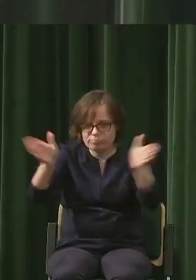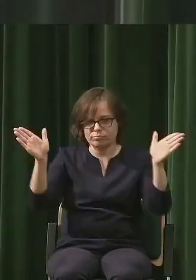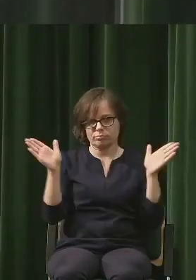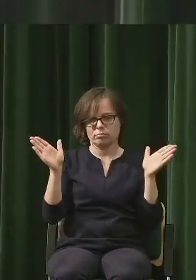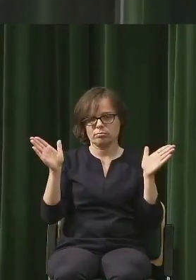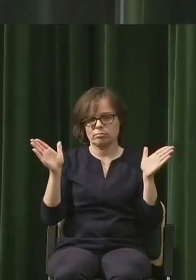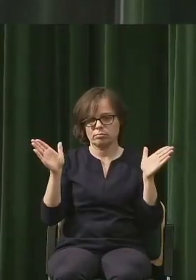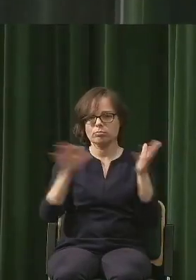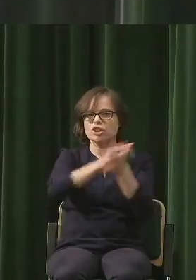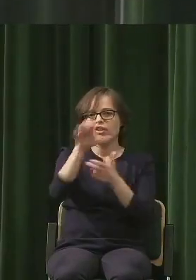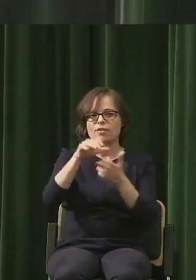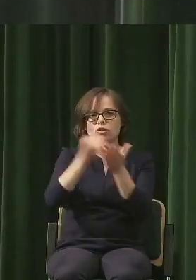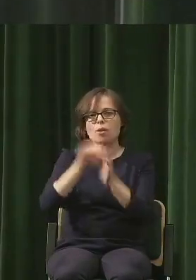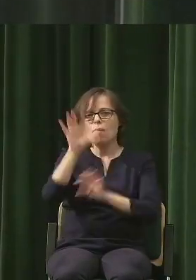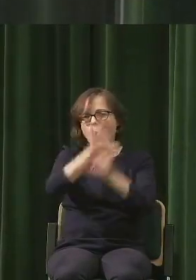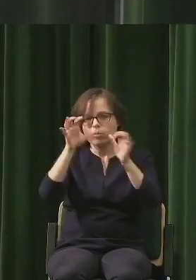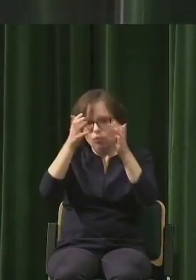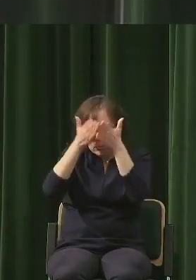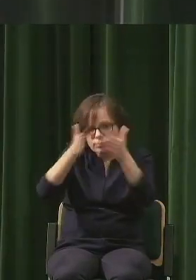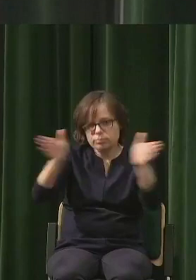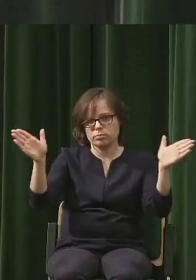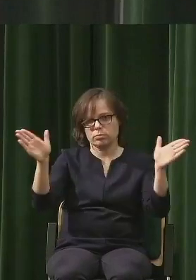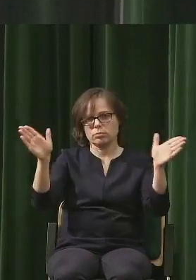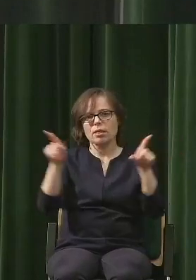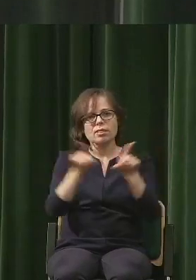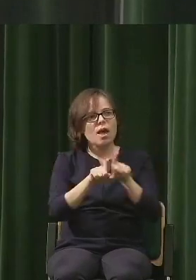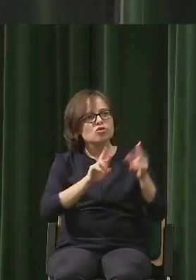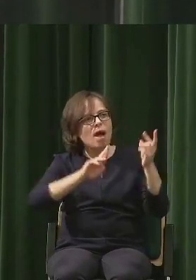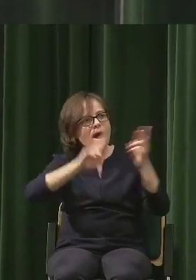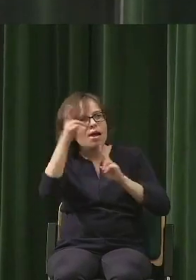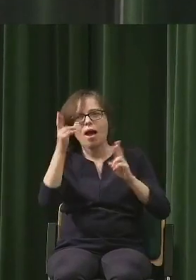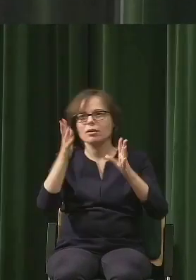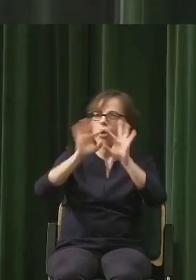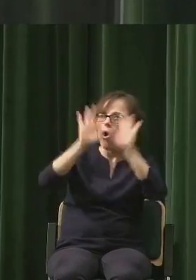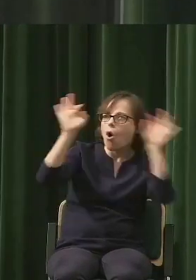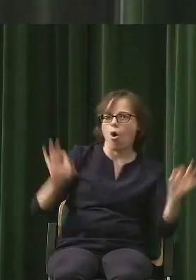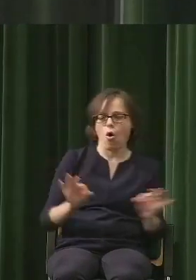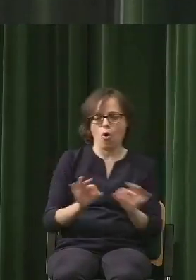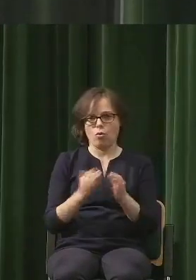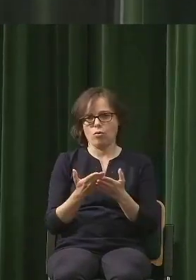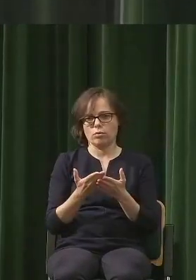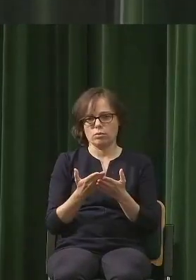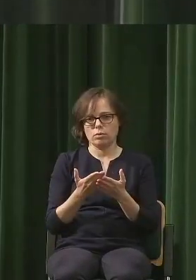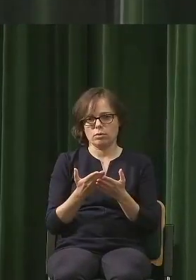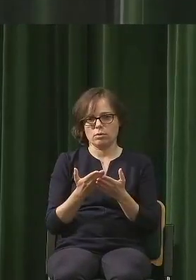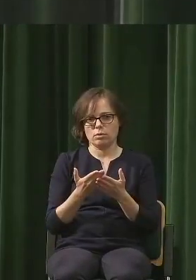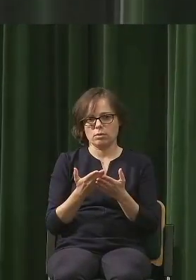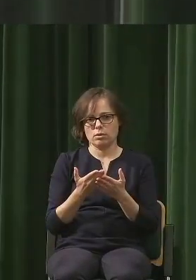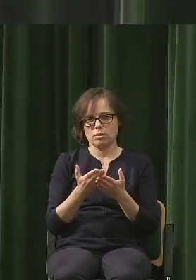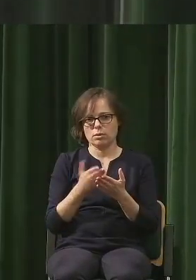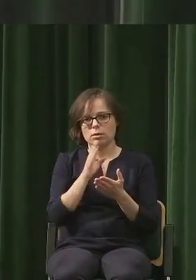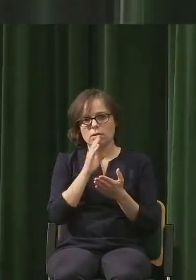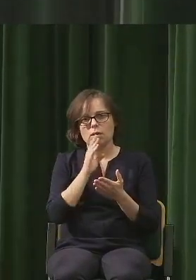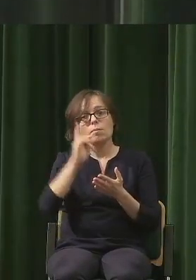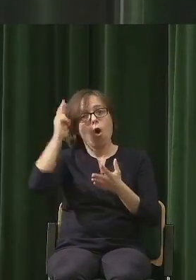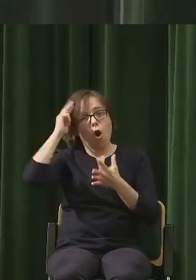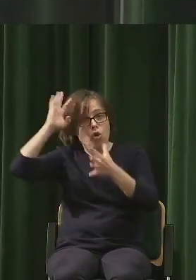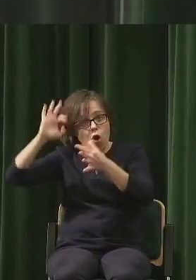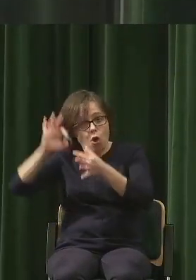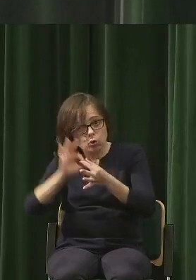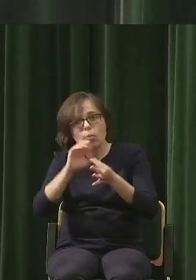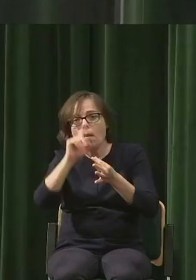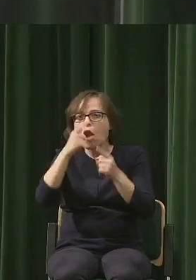obserwowania świata i na to reagowania. Czyli innego rodzaju, troszkę głębsza racjonalność. Więc